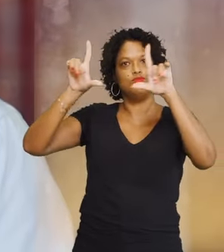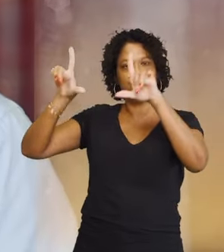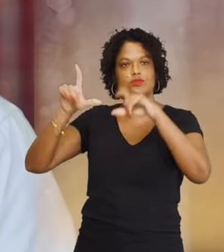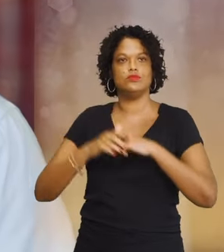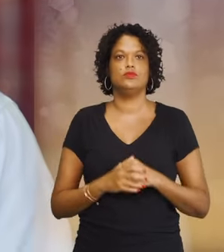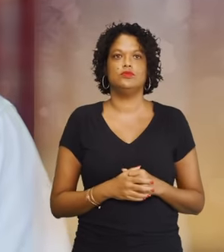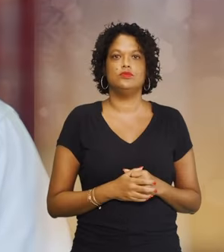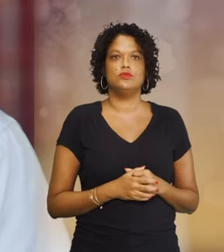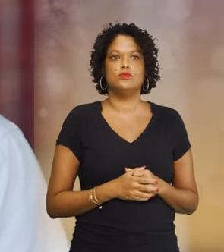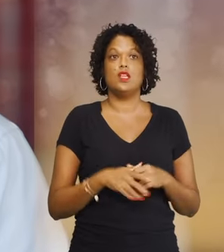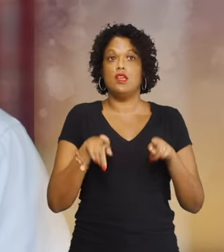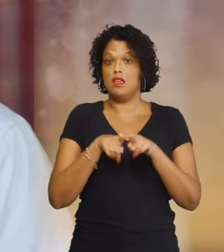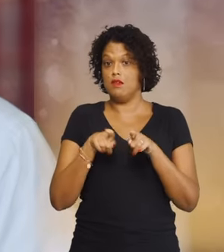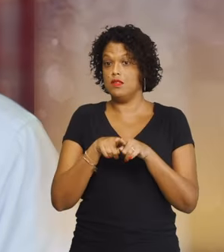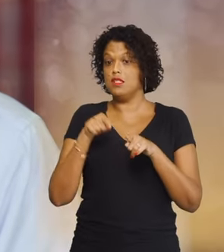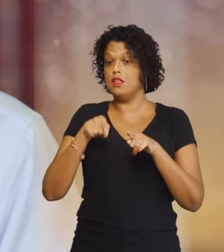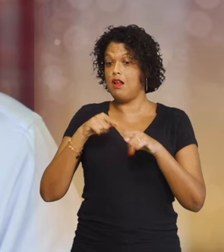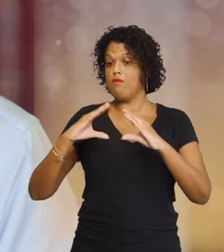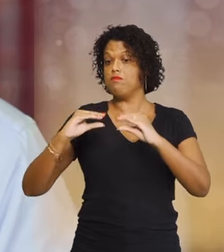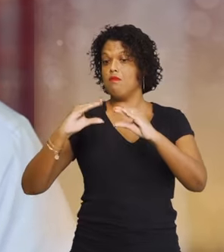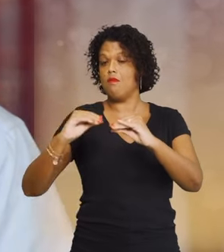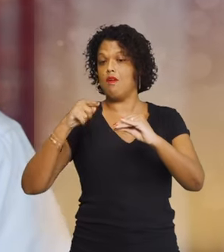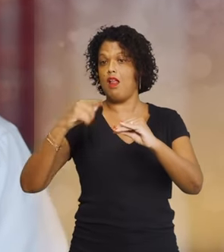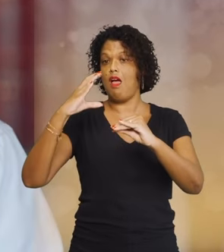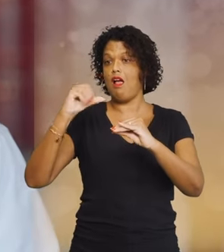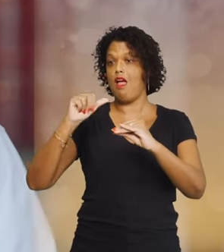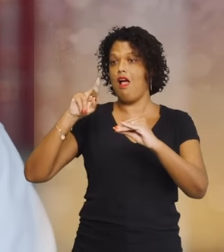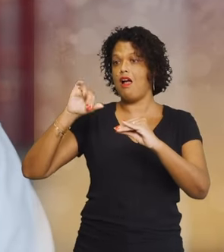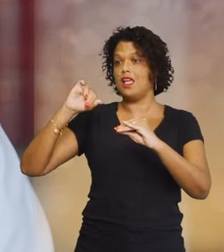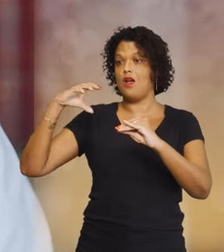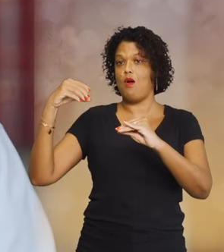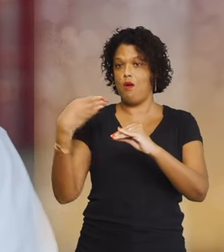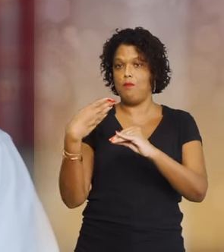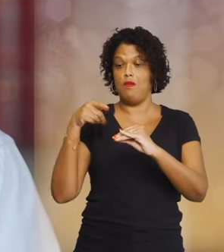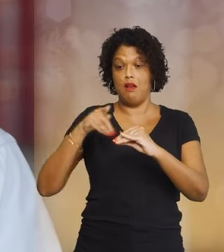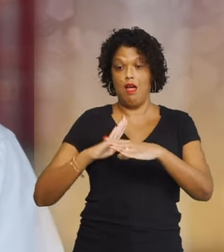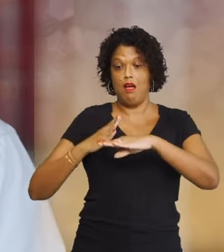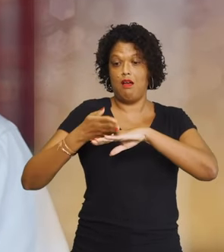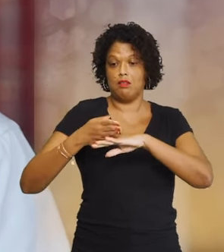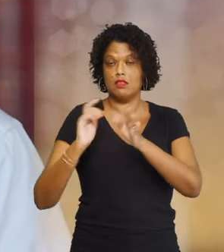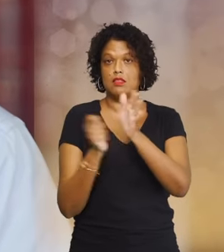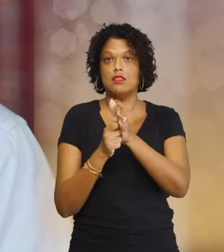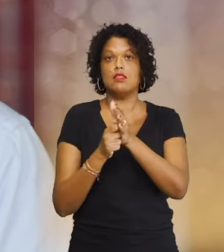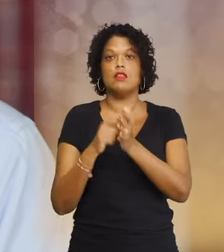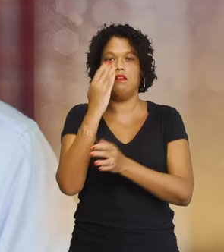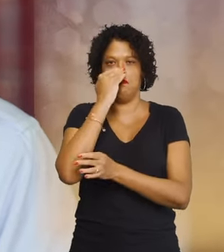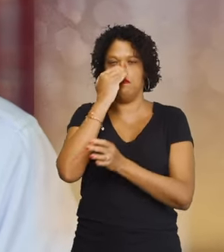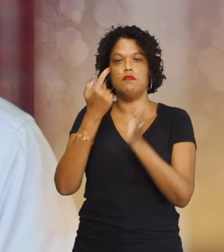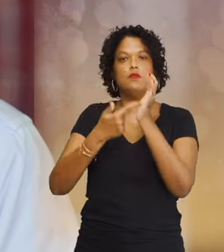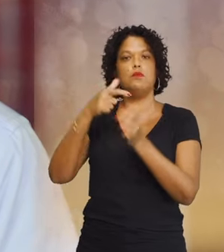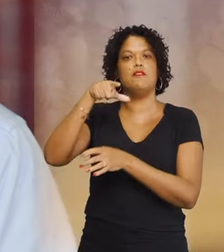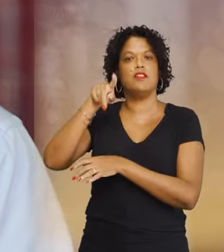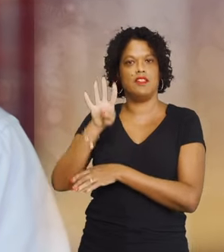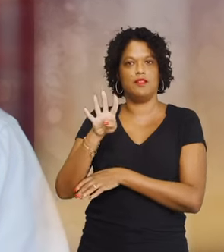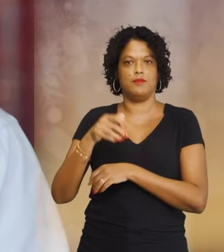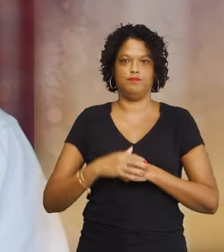Et bien sûr, nous allons concrétiser notre entrée à la CAICOM, puisqu'il est prévu que la Martinique entre définitivement à la CAICOM à partir de février